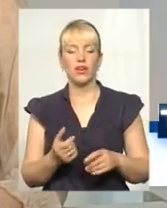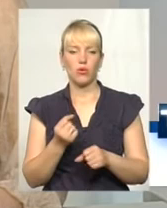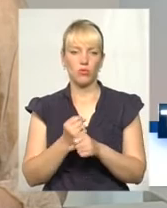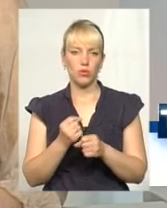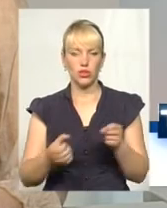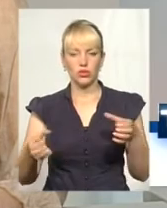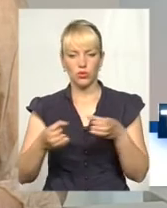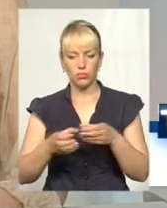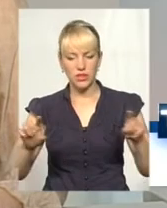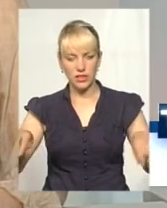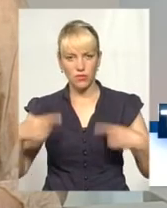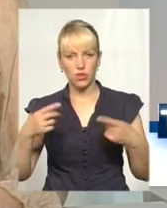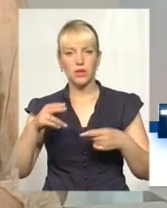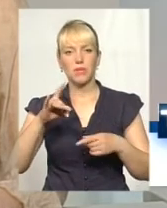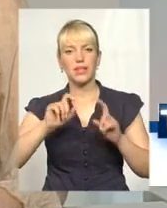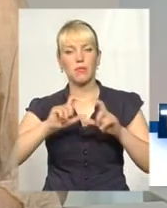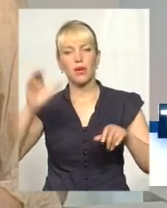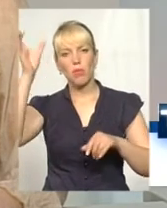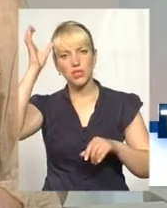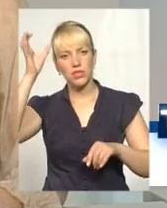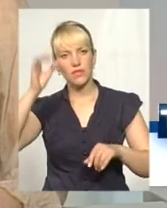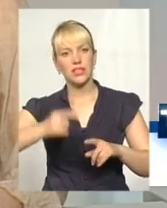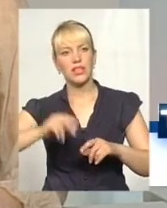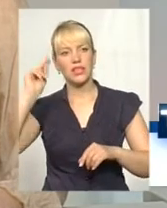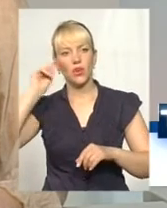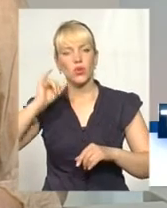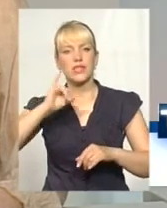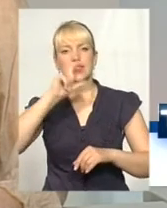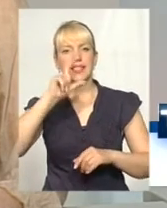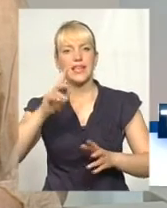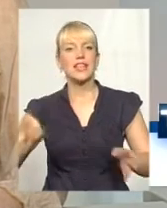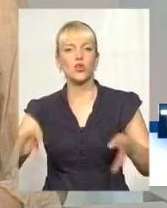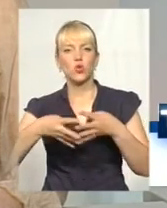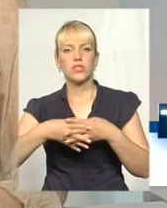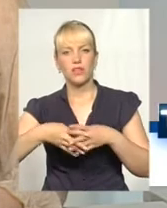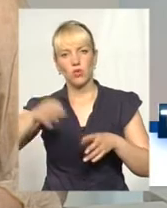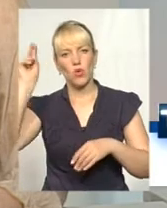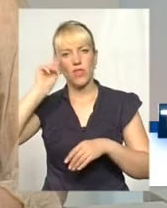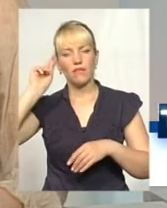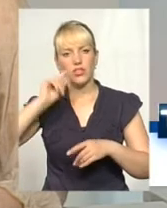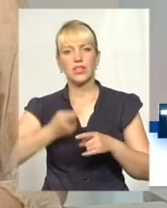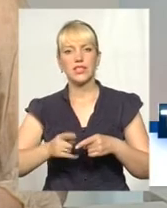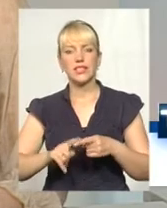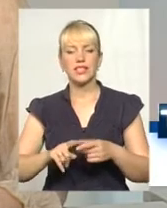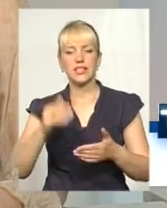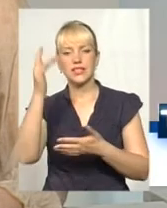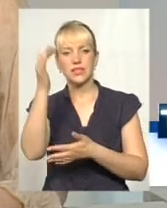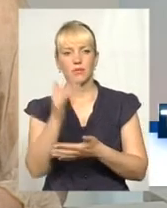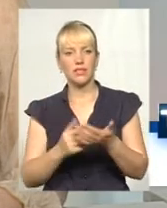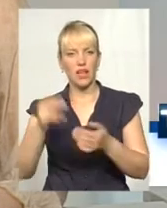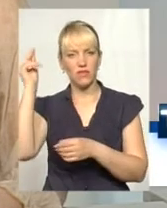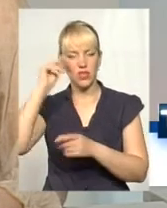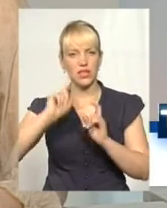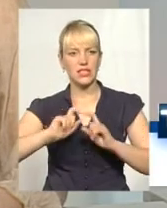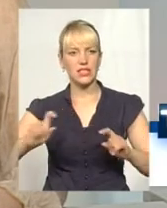Департаменті освіти та науки, саме з інклюзивного навчання. Власне, цей список навчальних закладів,